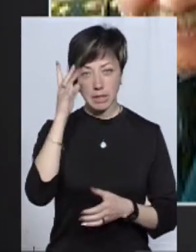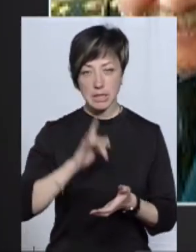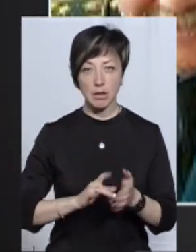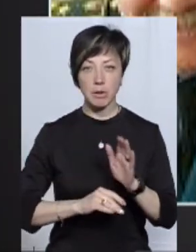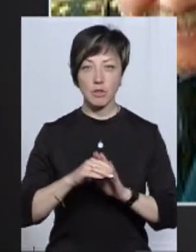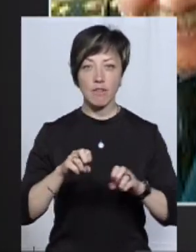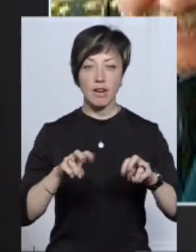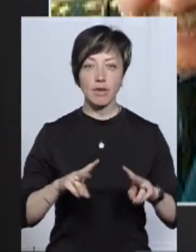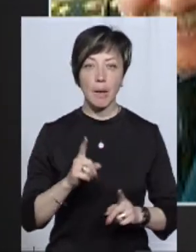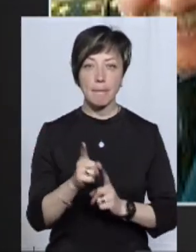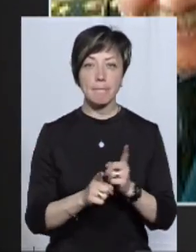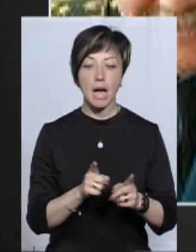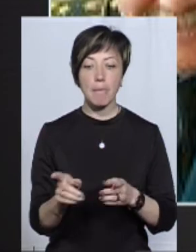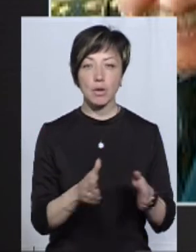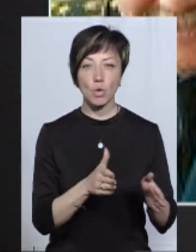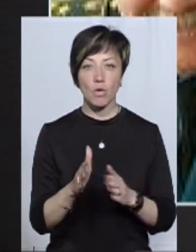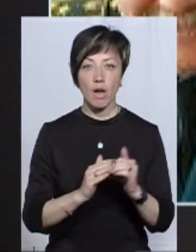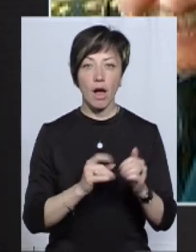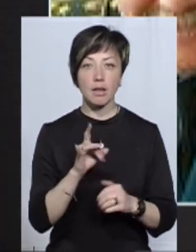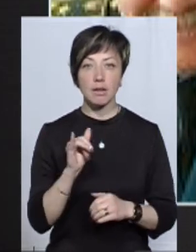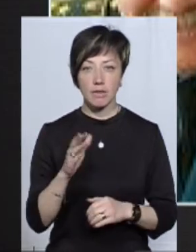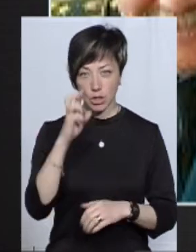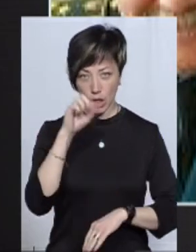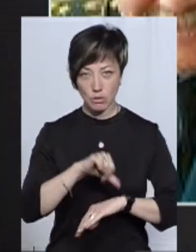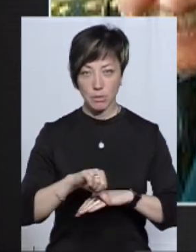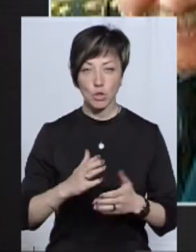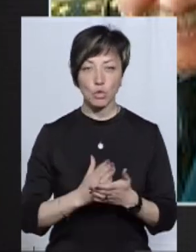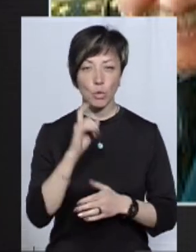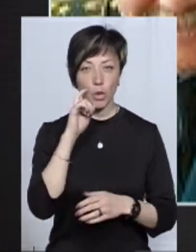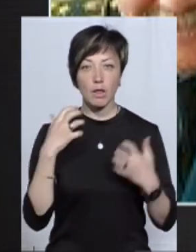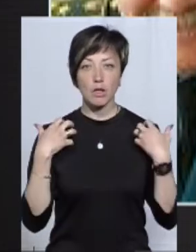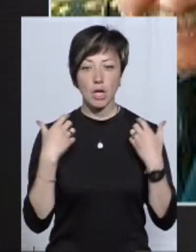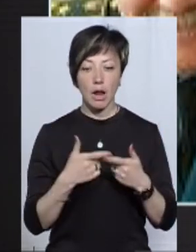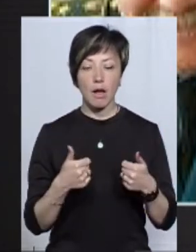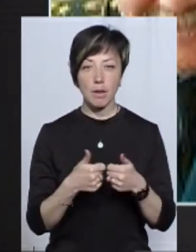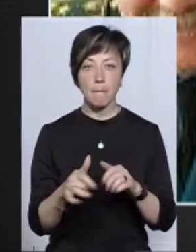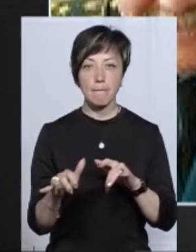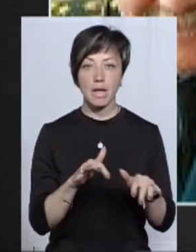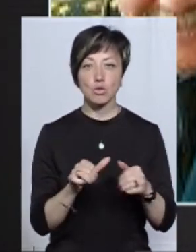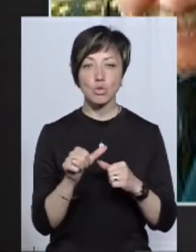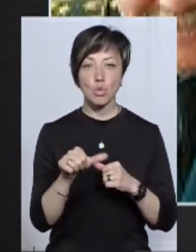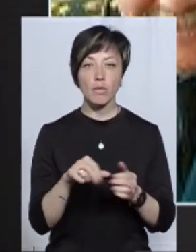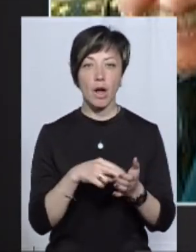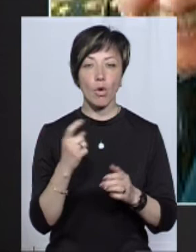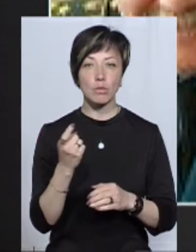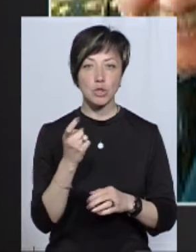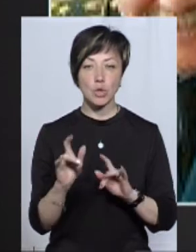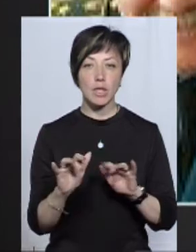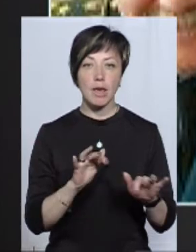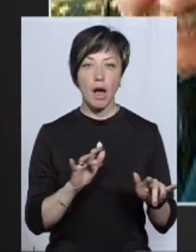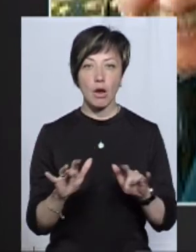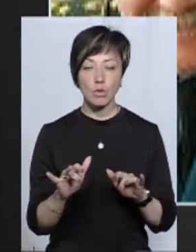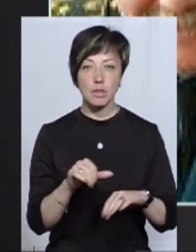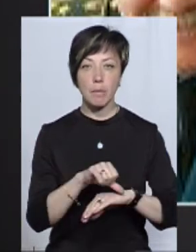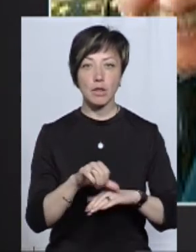кваліфікації та перепідготовки кадрів Держмитслужби України, начальника кафедри менеджменту зовнішньоекономічної діяльності